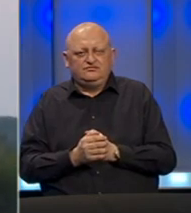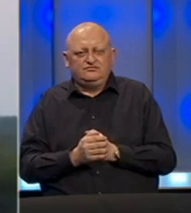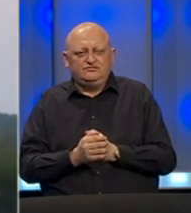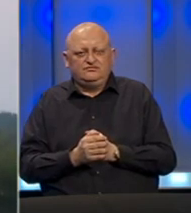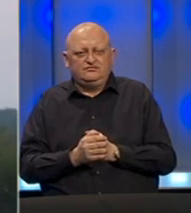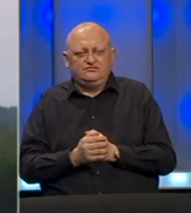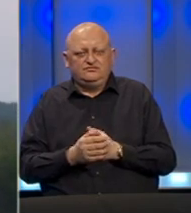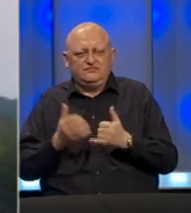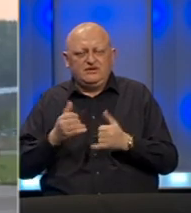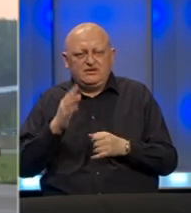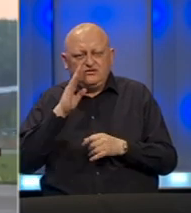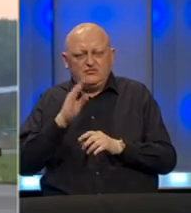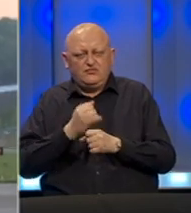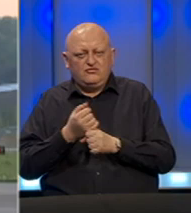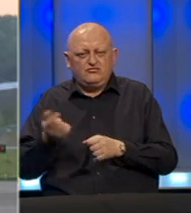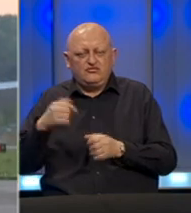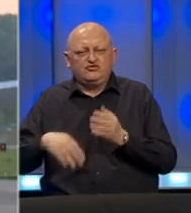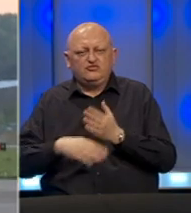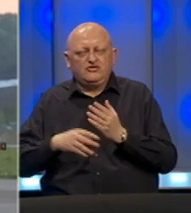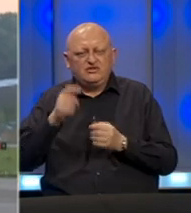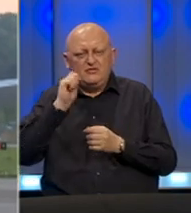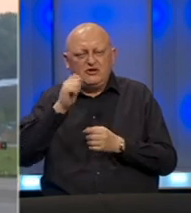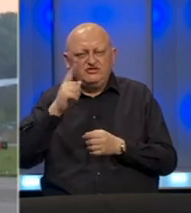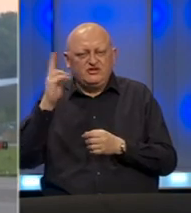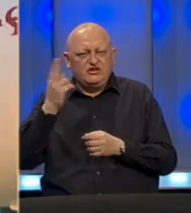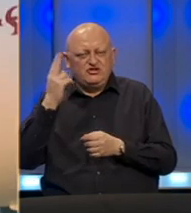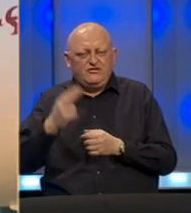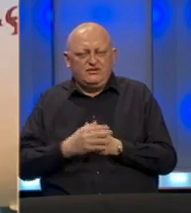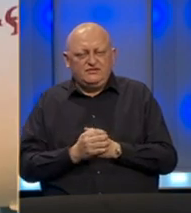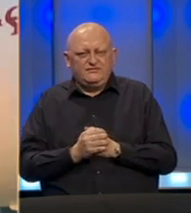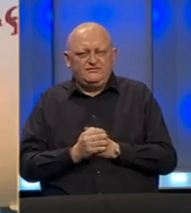A danas u Bosnu i Hercegovinu stiže pomoć iz Mađarske i Slovenije.